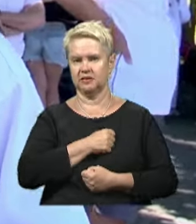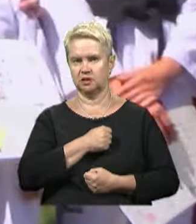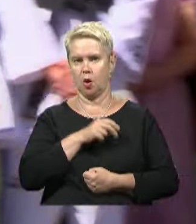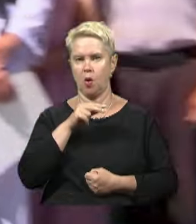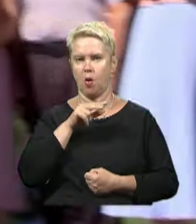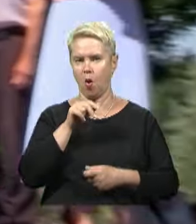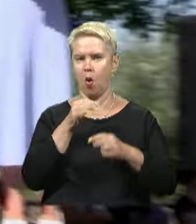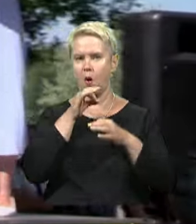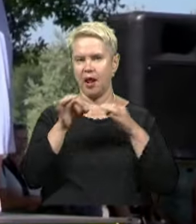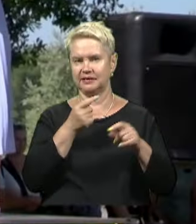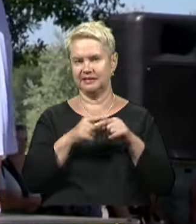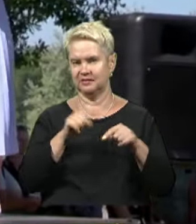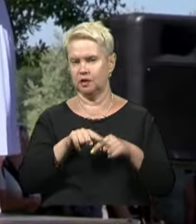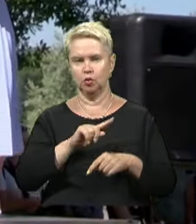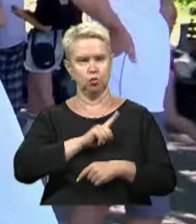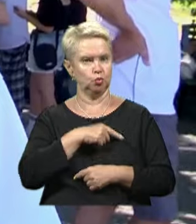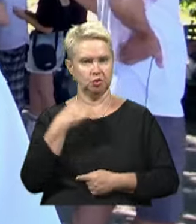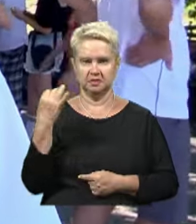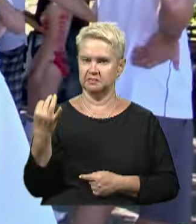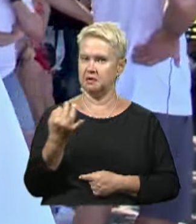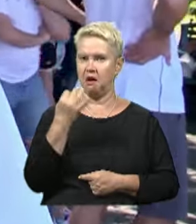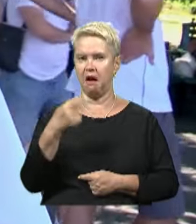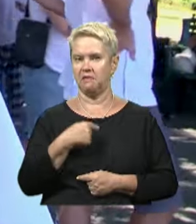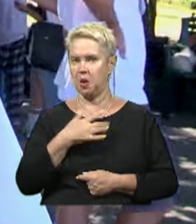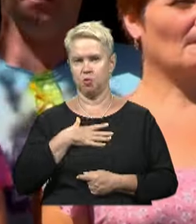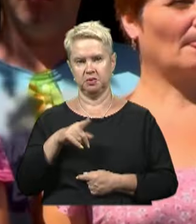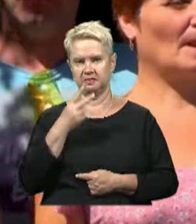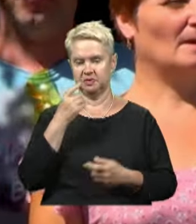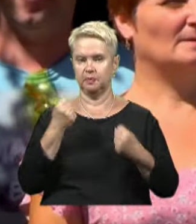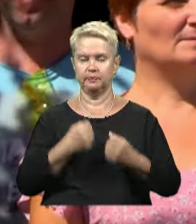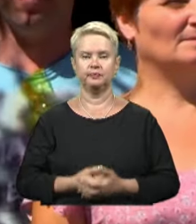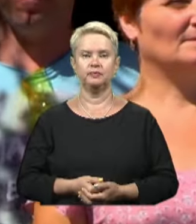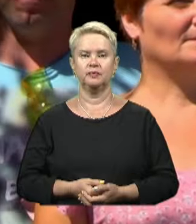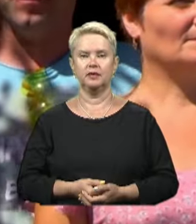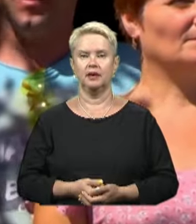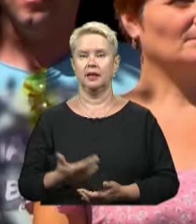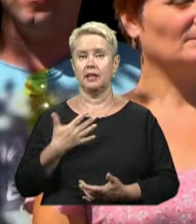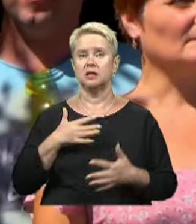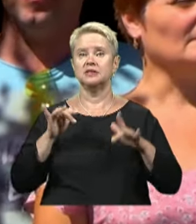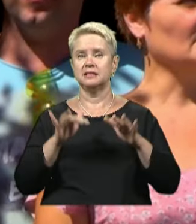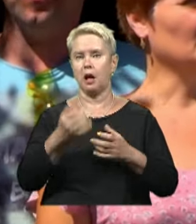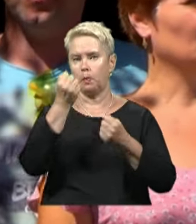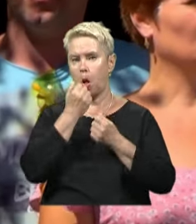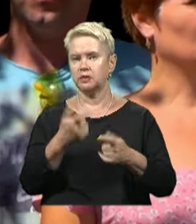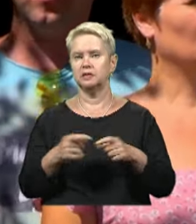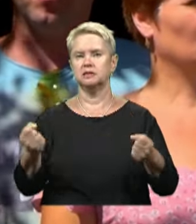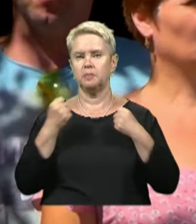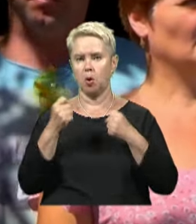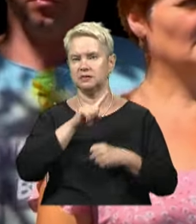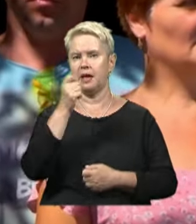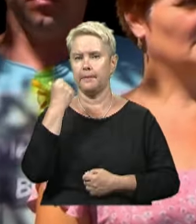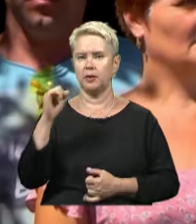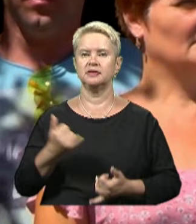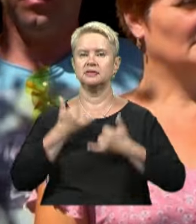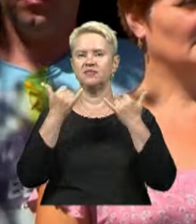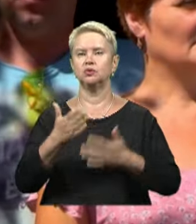корейських. Це дуже цікаво і я дуже полюбляю цей вид спорту. Наш захід, благодійний захід, спорт за перемогу,